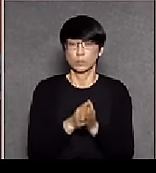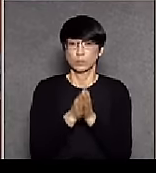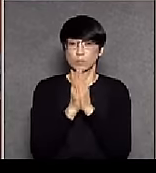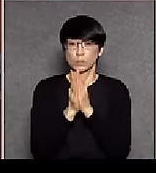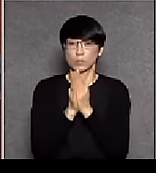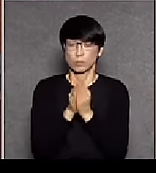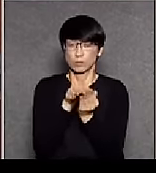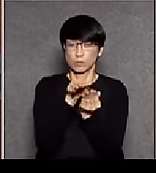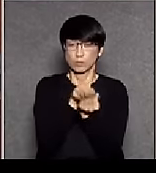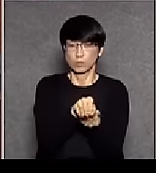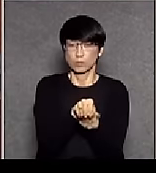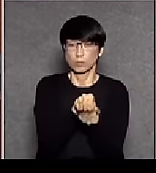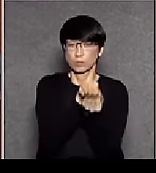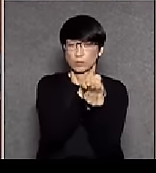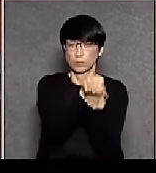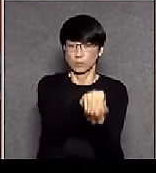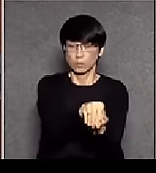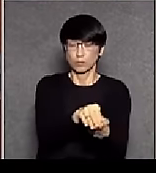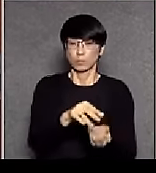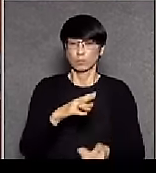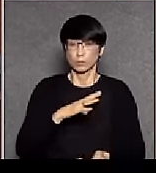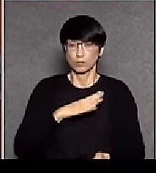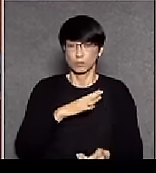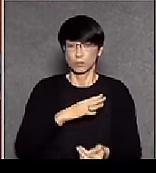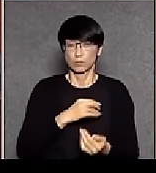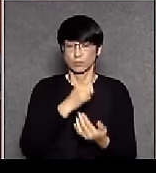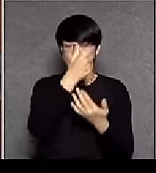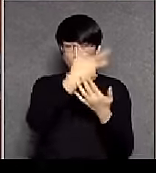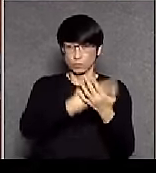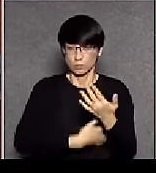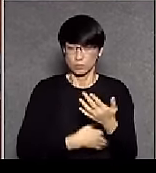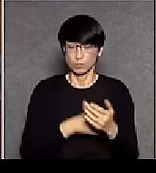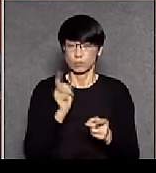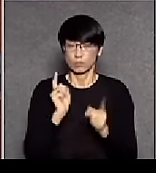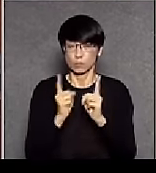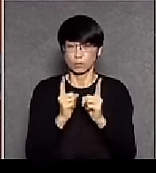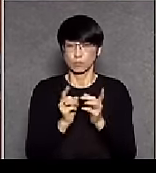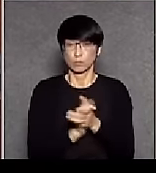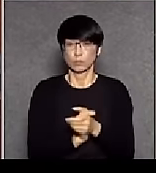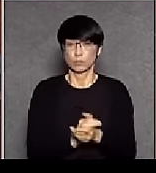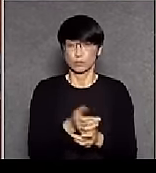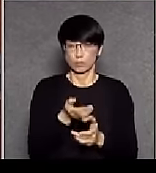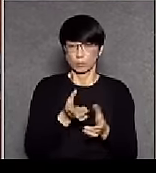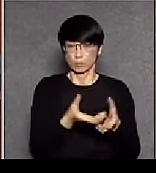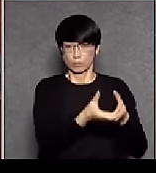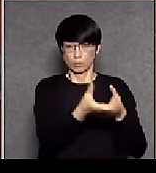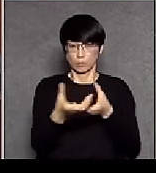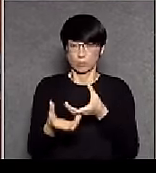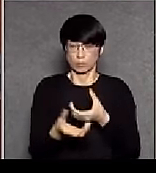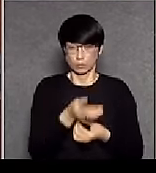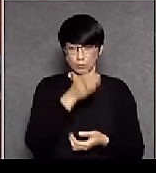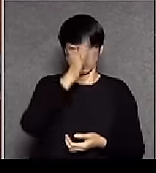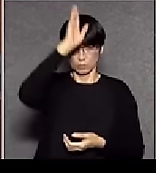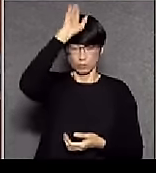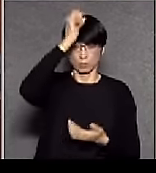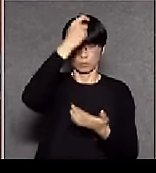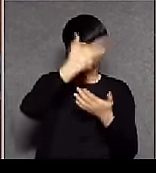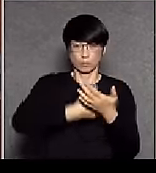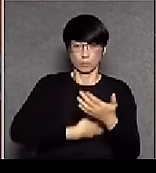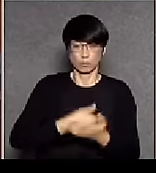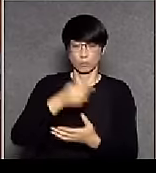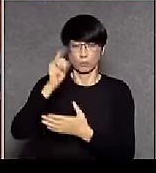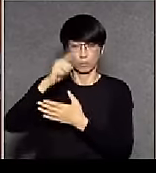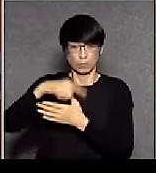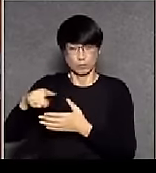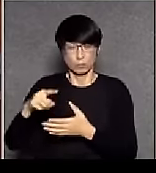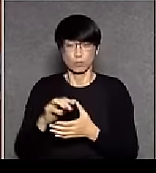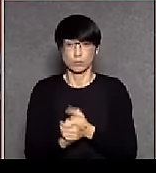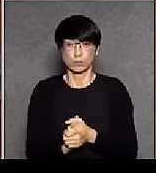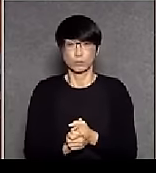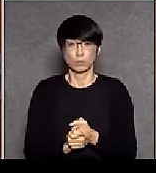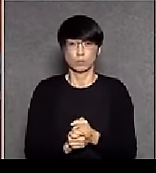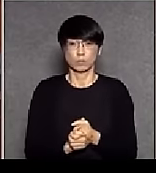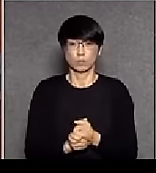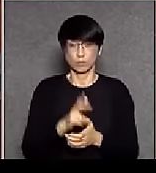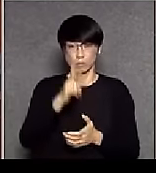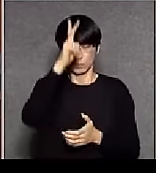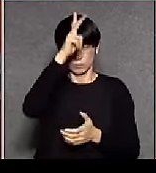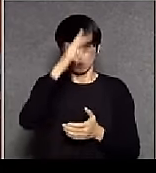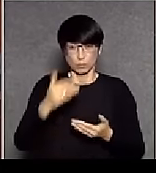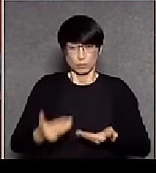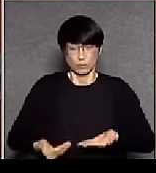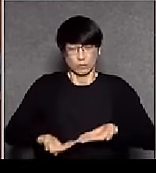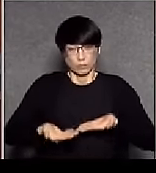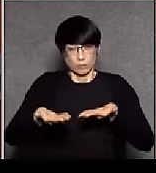不悔症的情況我條例作出通過或者為了消防條例的修訂我又作出過作出一個政治的妥協